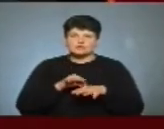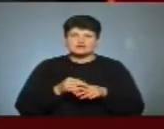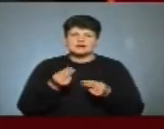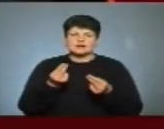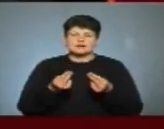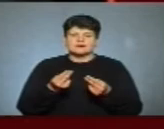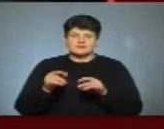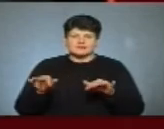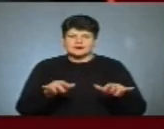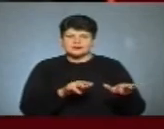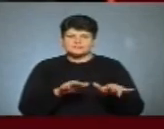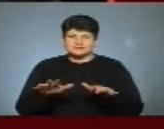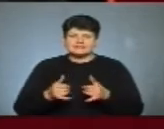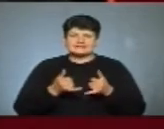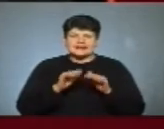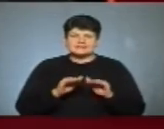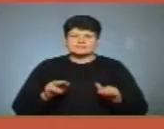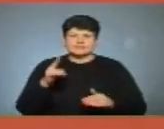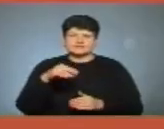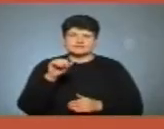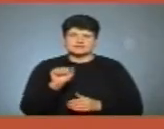фортепіано для дітей з синдромом Дауна.